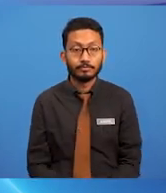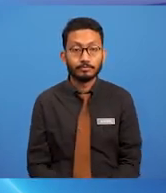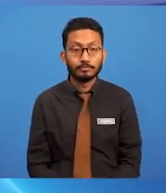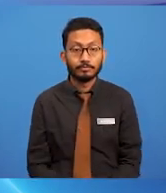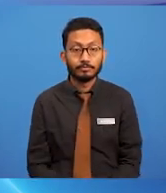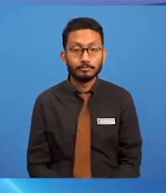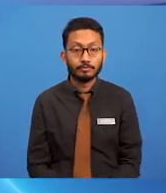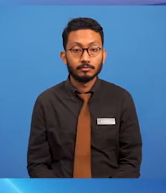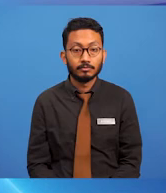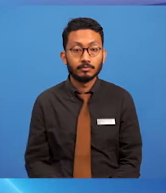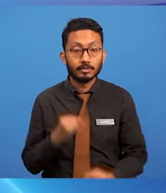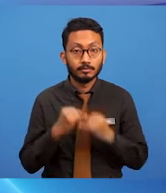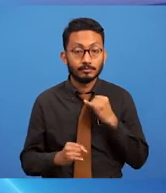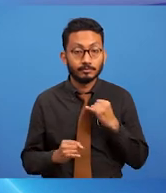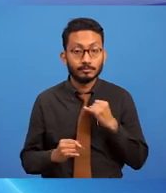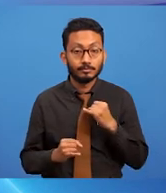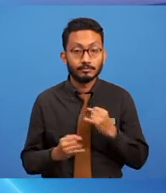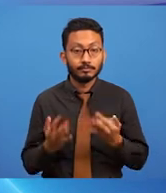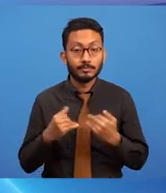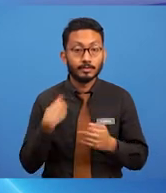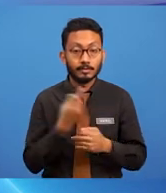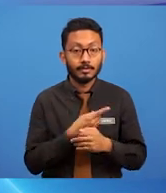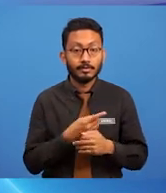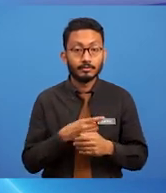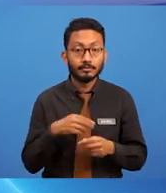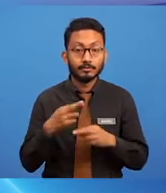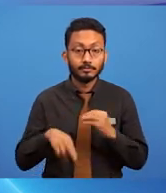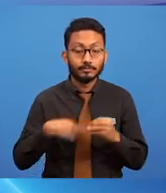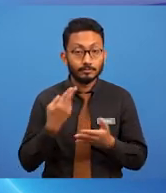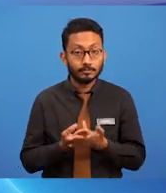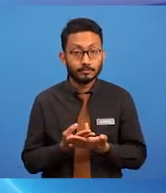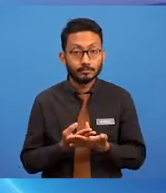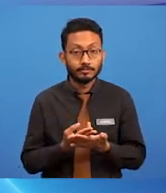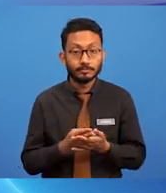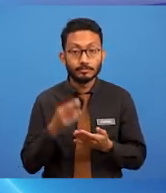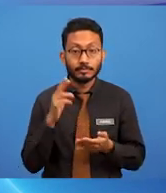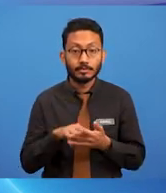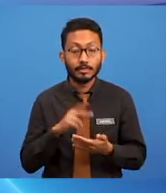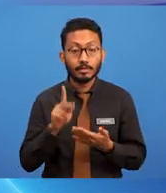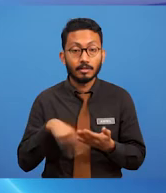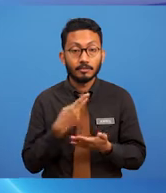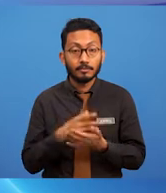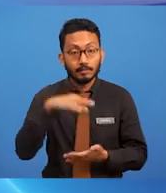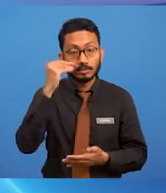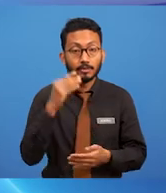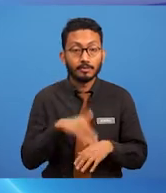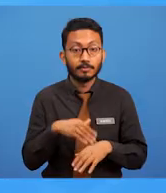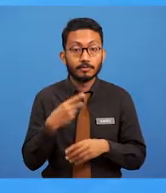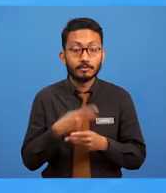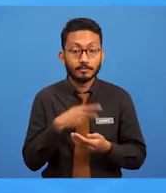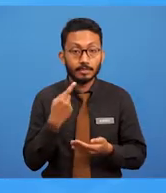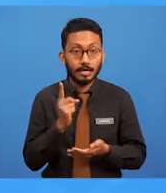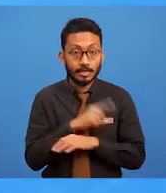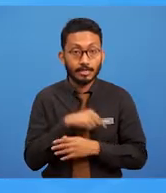Akhir sekali, mari kita rumuskan apakah pembelajaran kita pada kali ini.